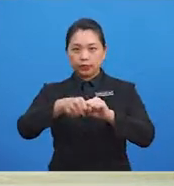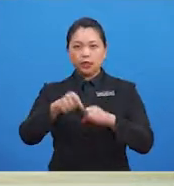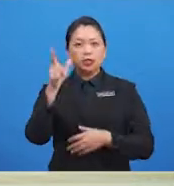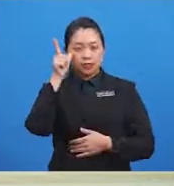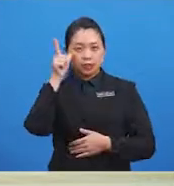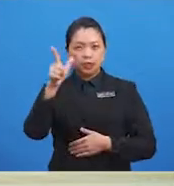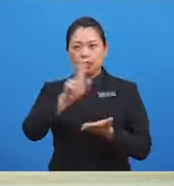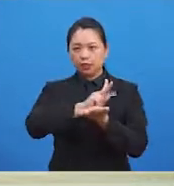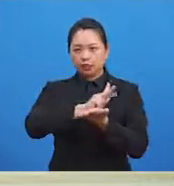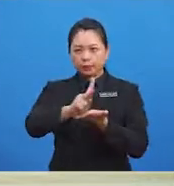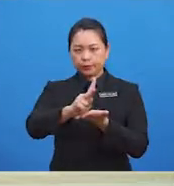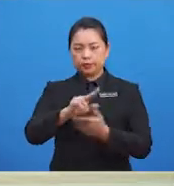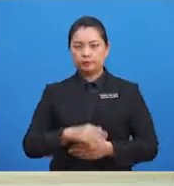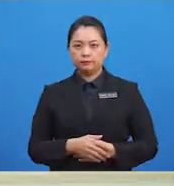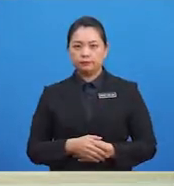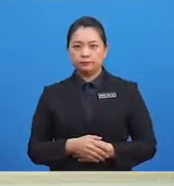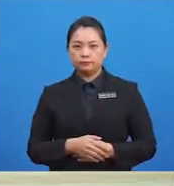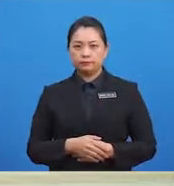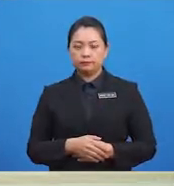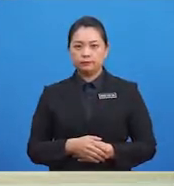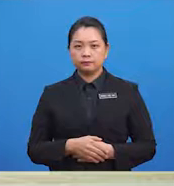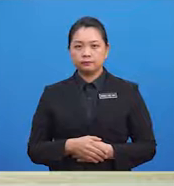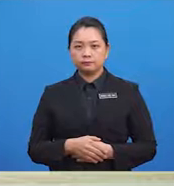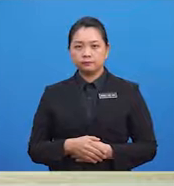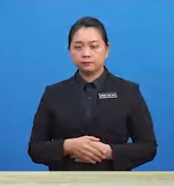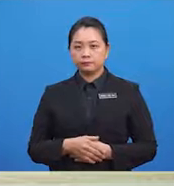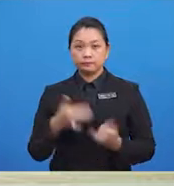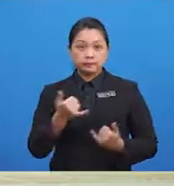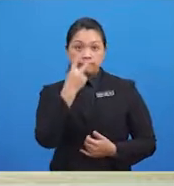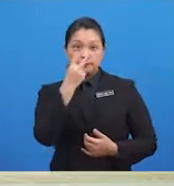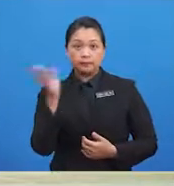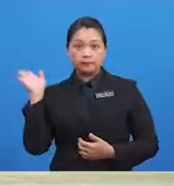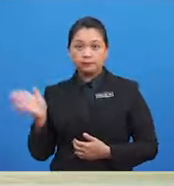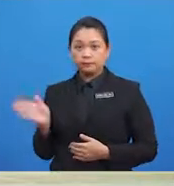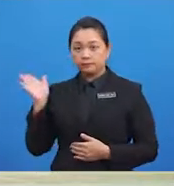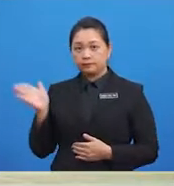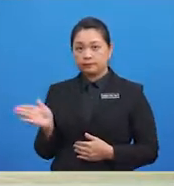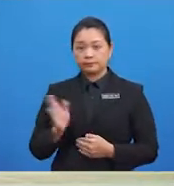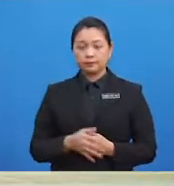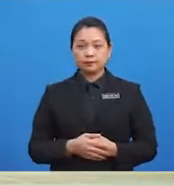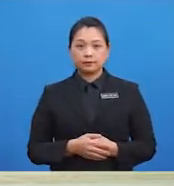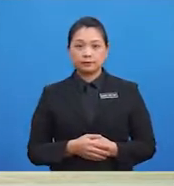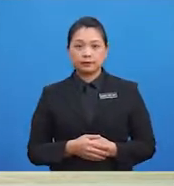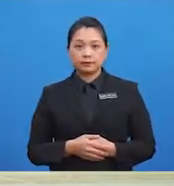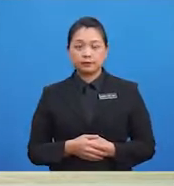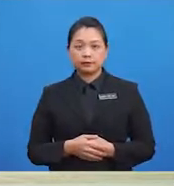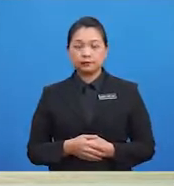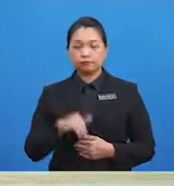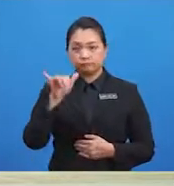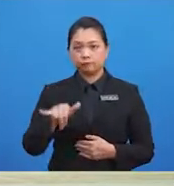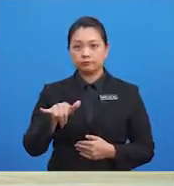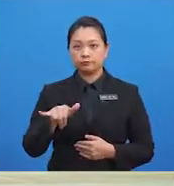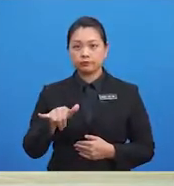ini? Ya, basuh kaki Kita perlu membasuh kaki dengan